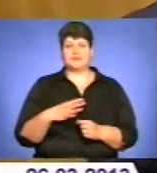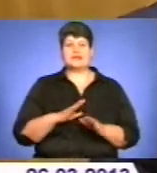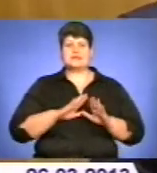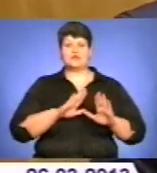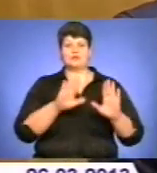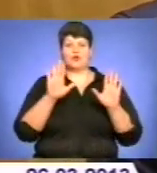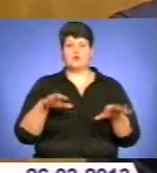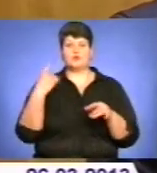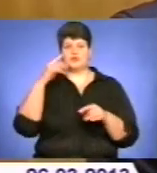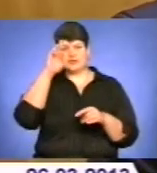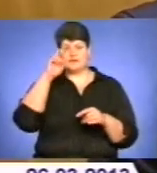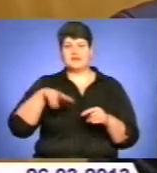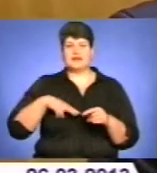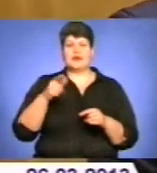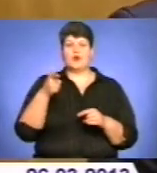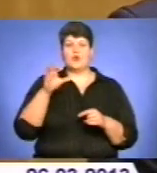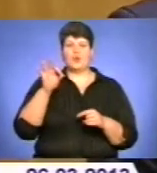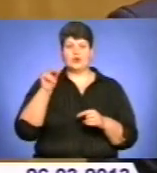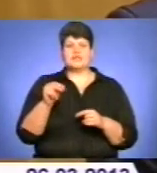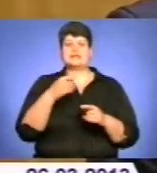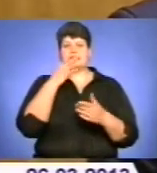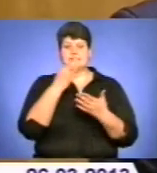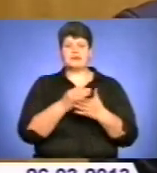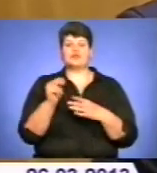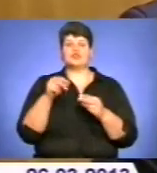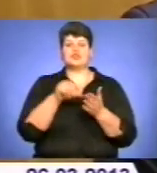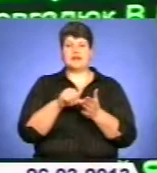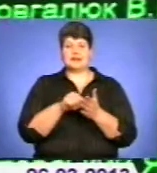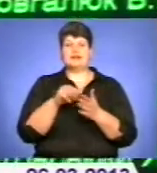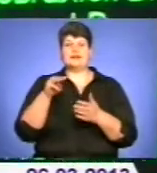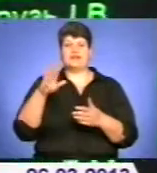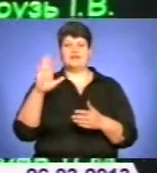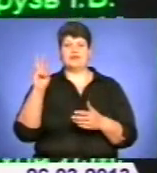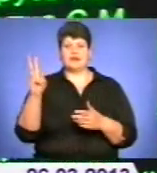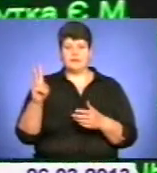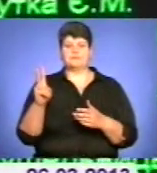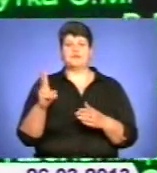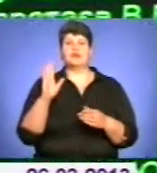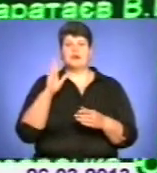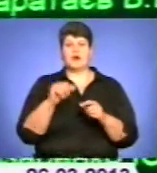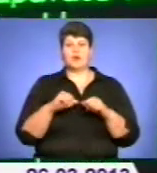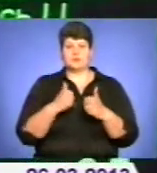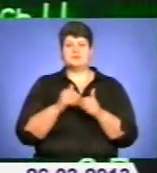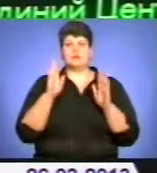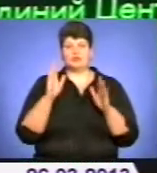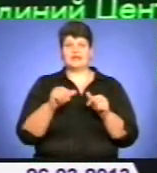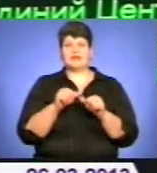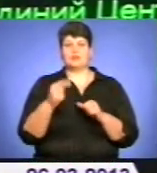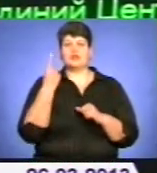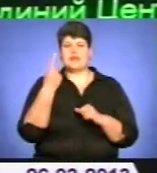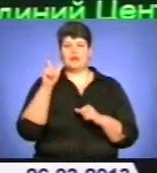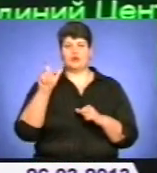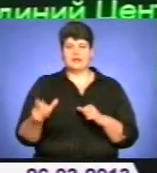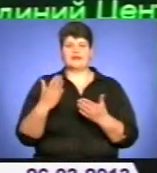обласної державної адміністрації Петро Годж запевнив, що члени ТВК від партії регіонів на засідання комісії будуть, окрім однієї людини, яка